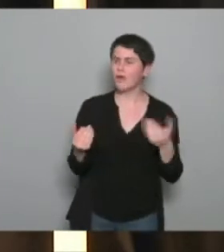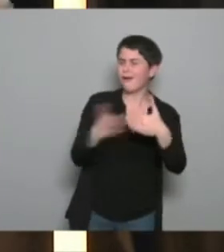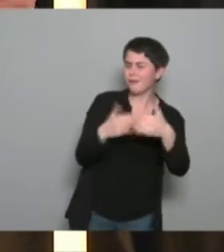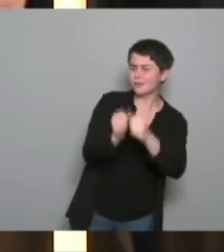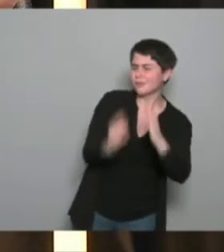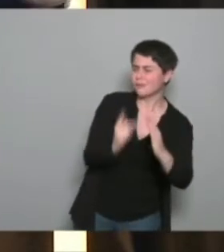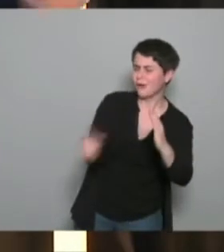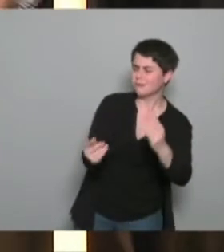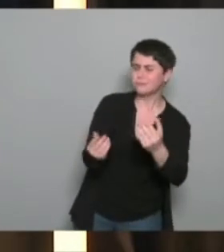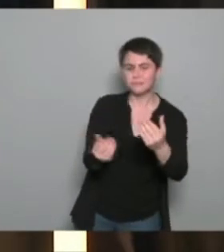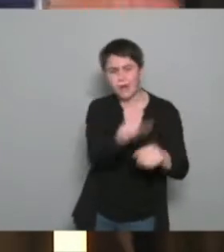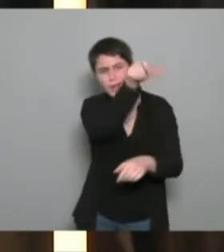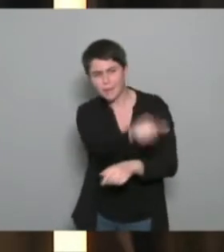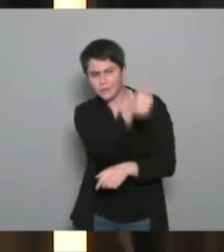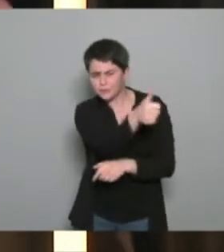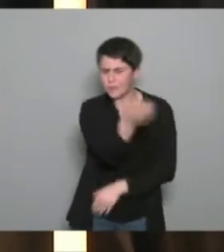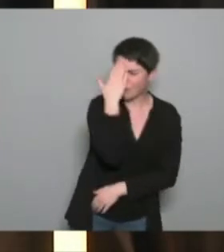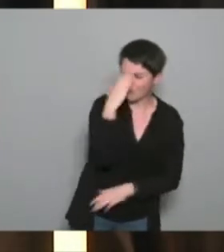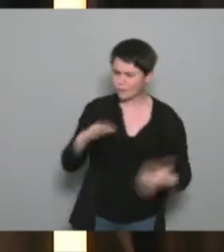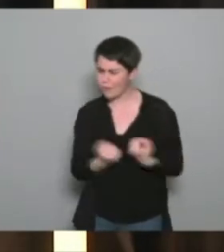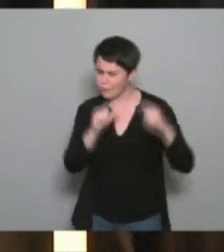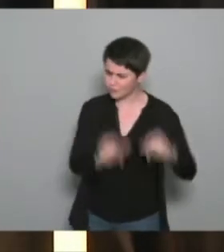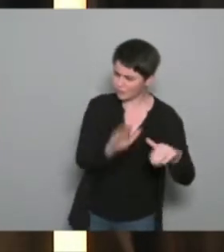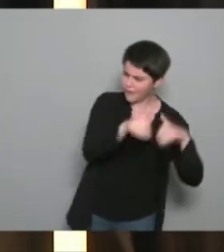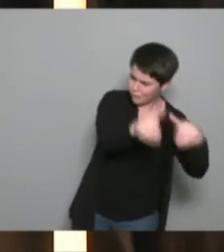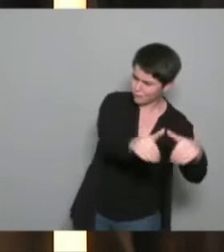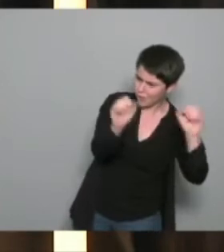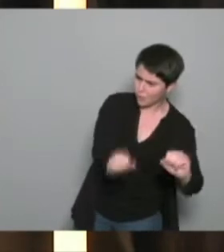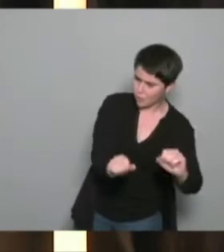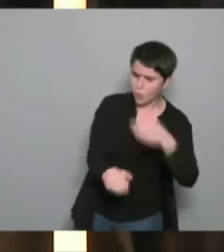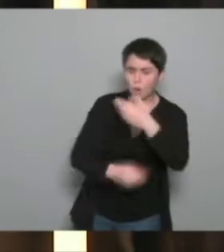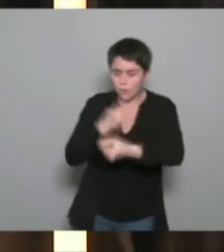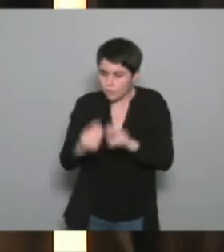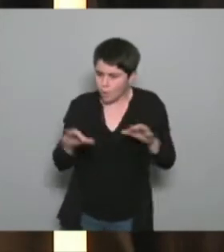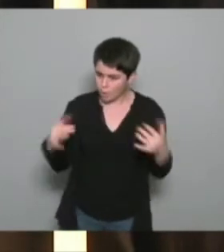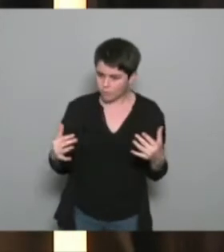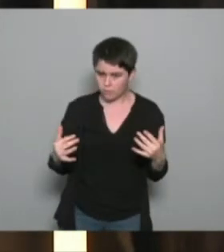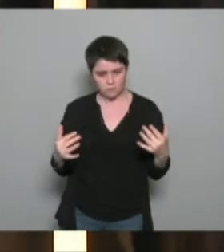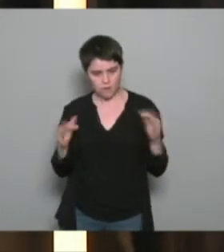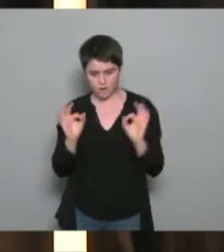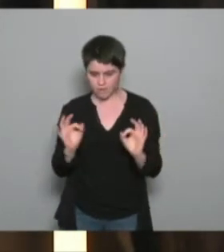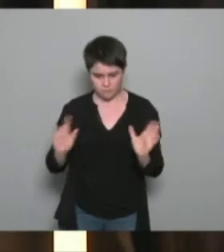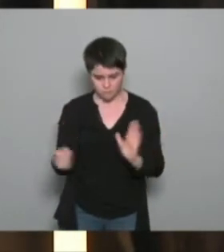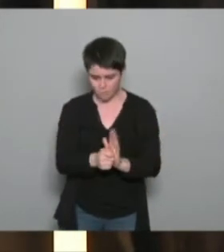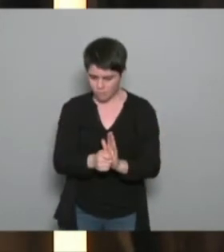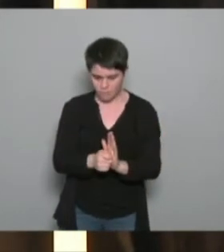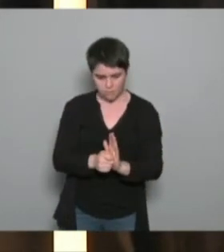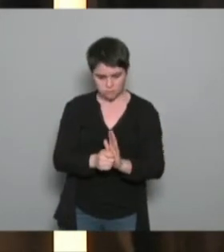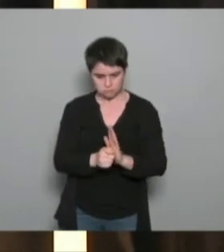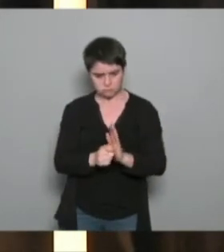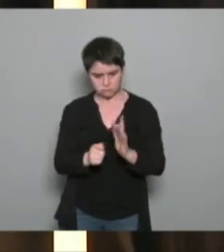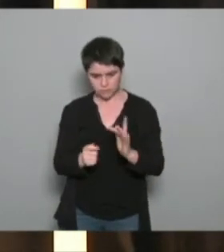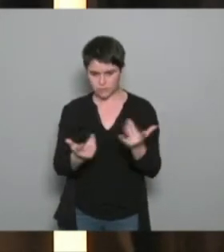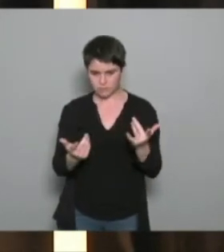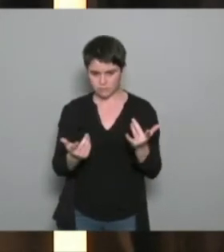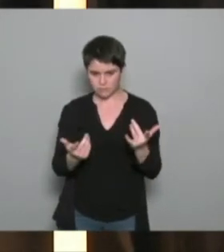vous, voilà, la personne allée former, elle pourra continuer ? Est-ce que c'est ça ? Comment se fait justement ce lien pour qu'il y un lien relationnel